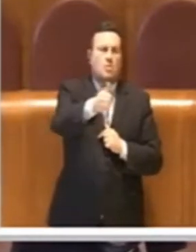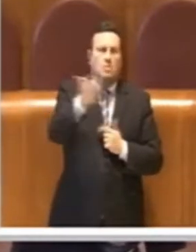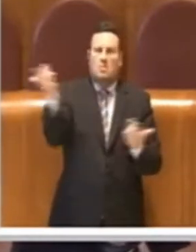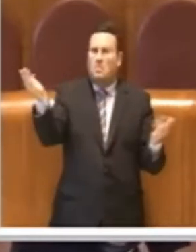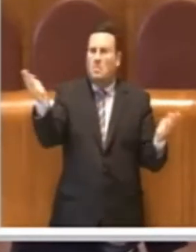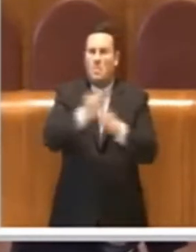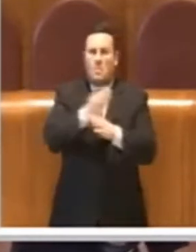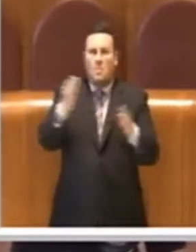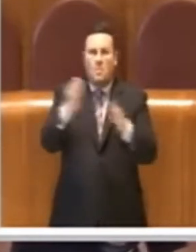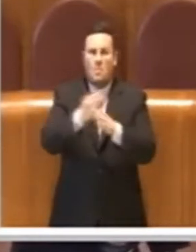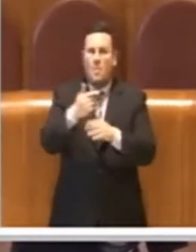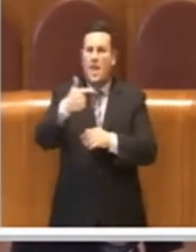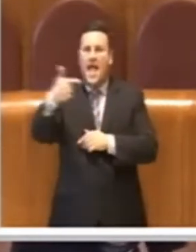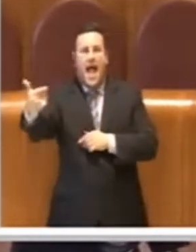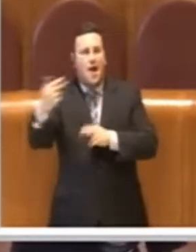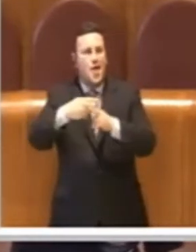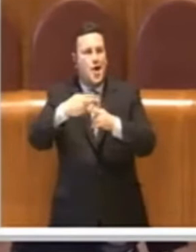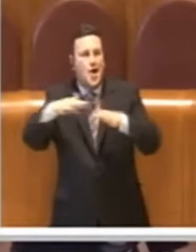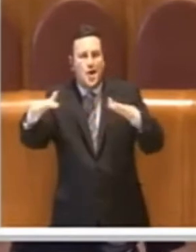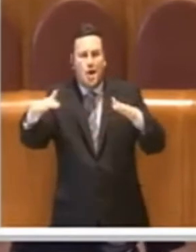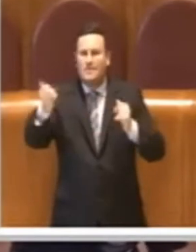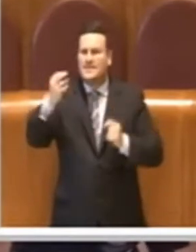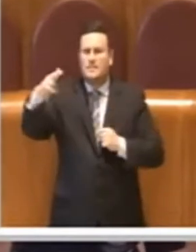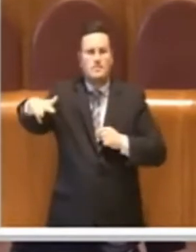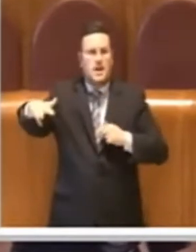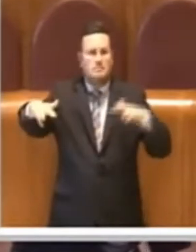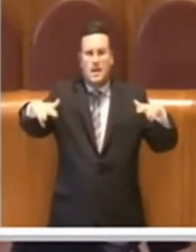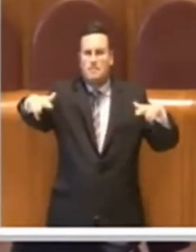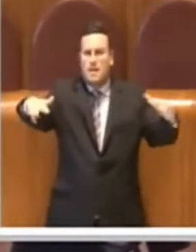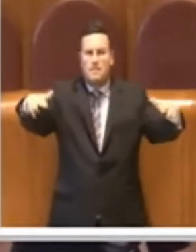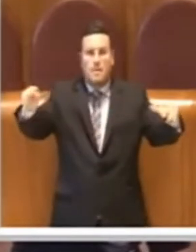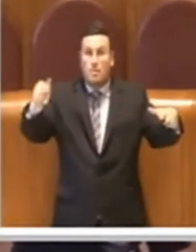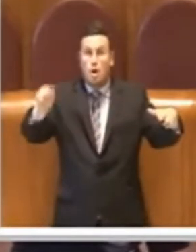legali e meno consentiti, molto spesso sono occupati dall'automobili.